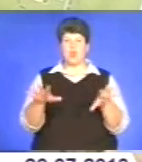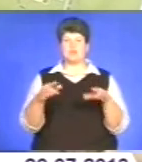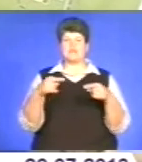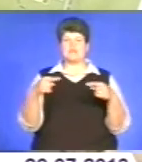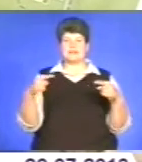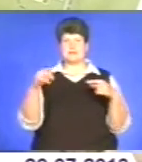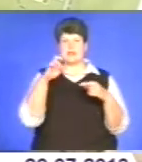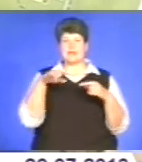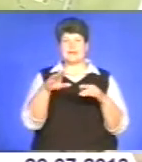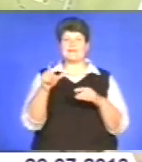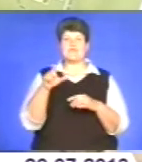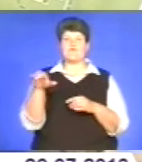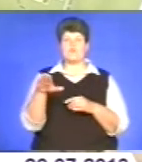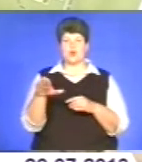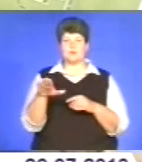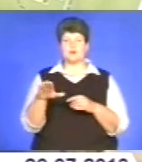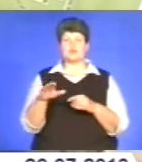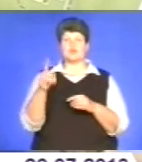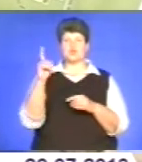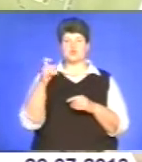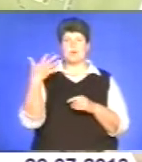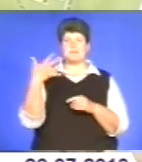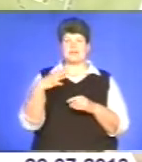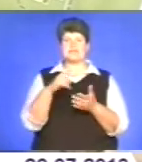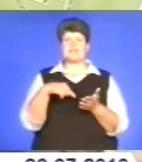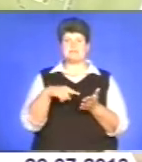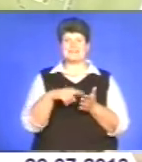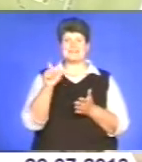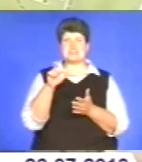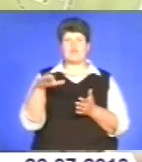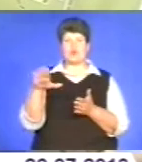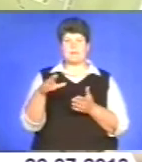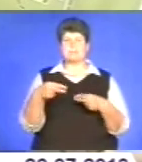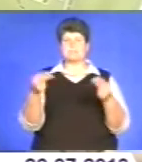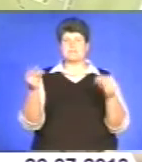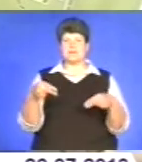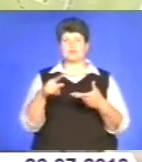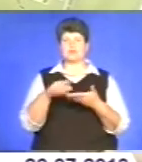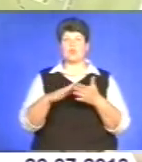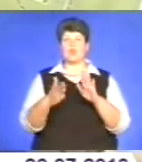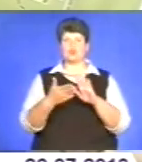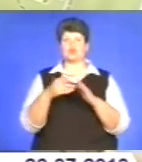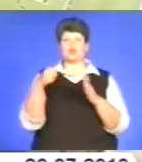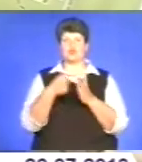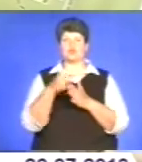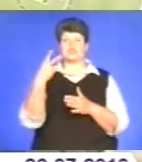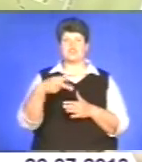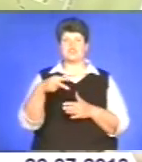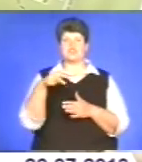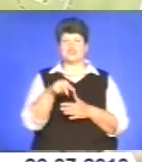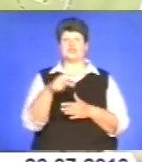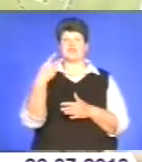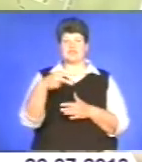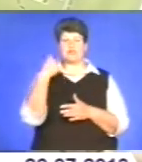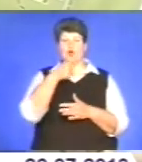Європи, різних міст Європи, зокрема це 150 міст в Європі, підписалися під такою декларацією, що до 2020 року